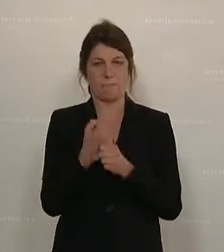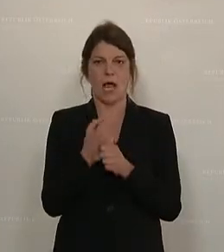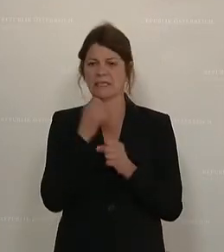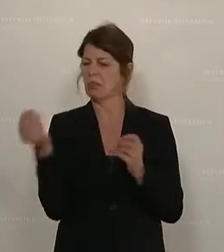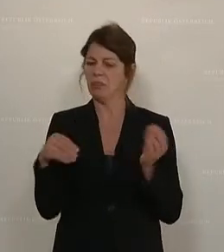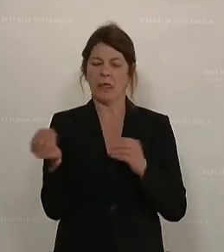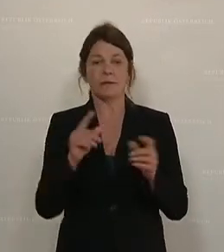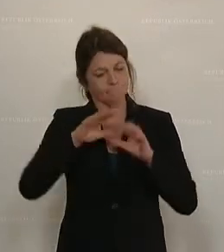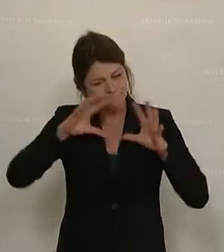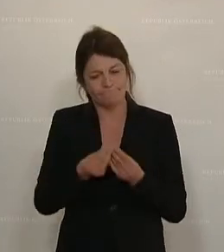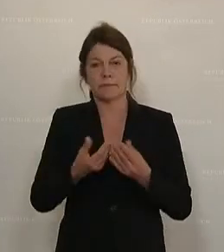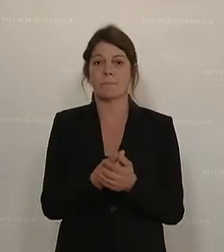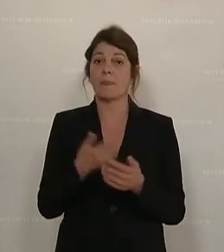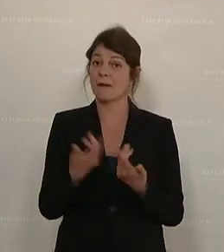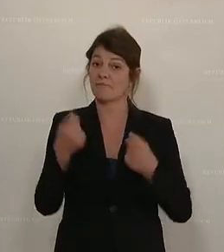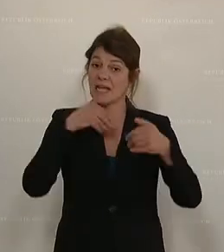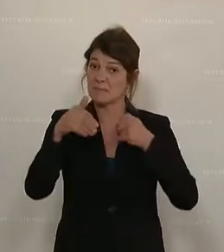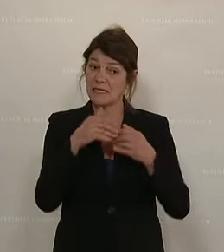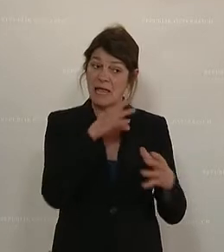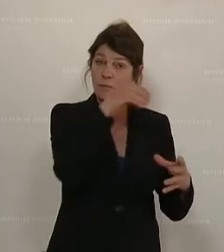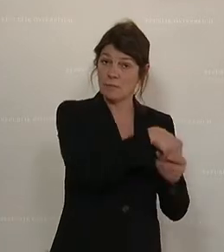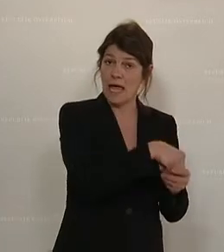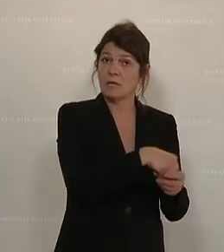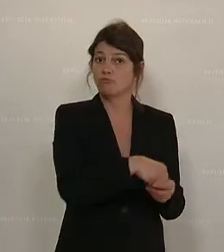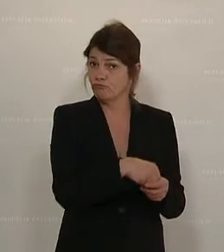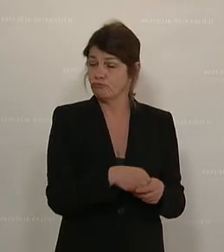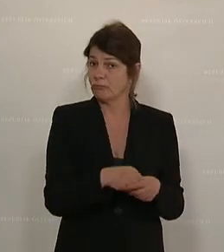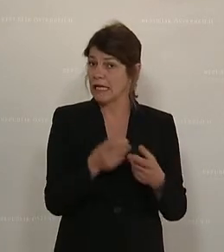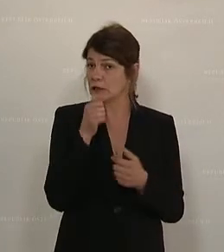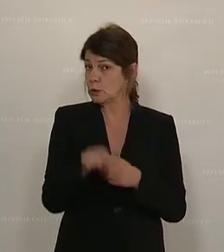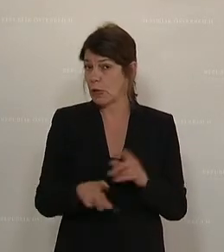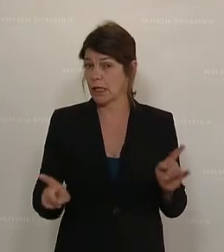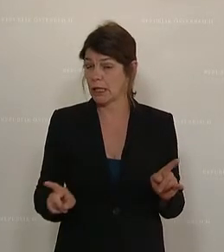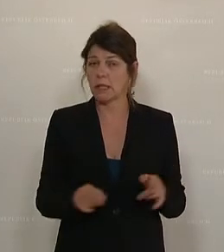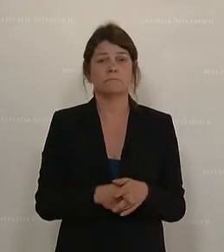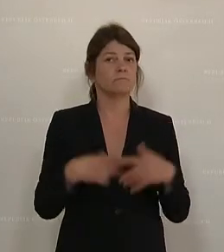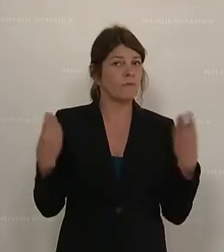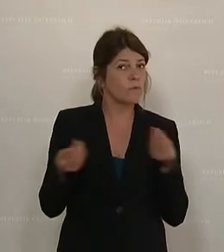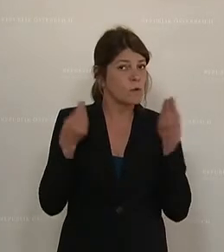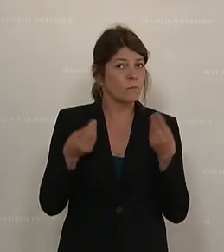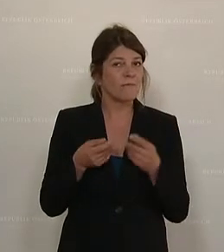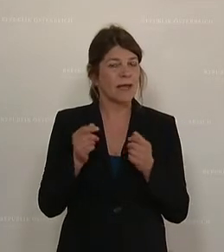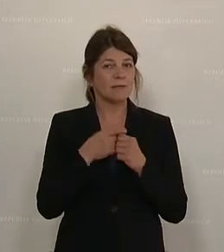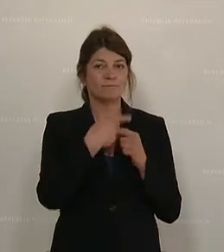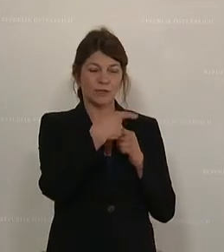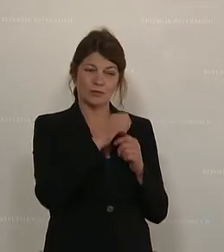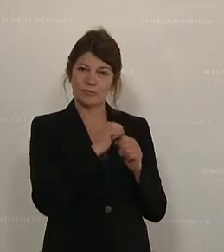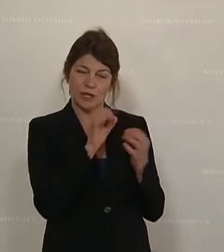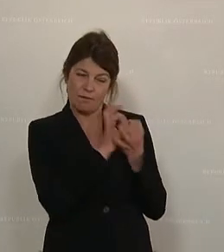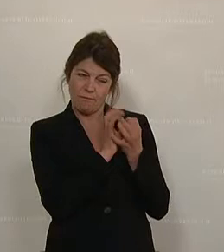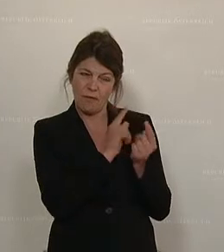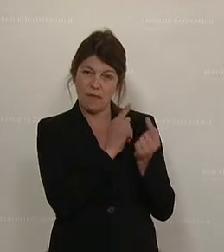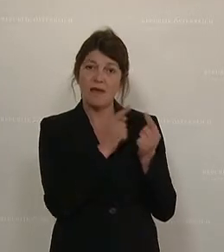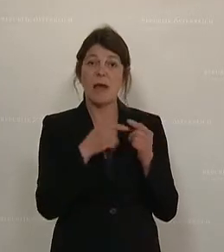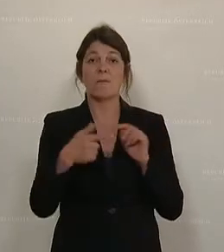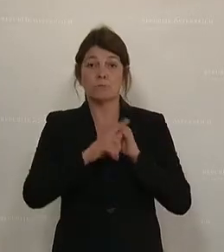das Ganze noch dazu im Finanzministerium angesiedelt ist, ist, sage ich einmal, nicht so schlecht. Denn es gibt einen kurzen Draht zum notwendigen Budget und